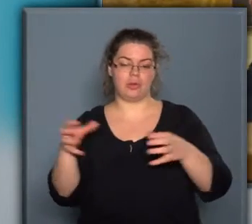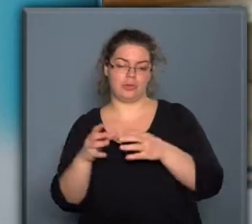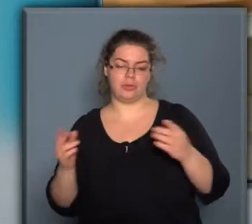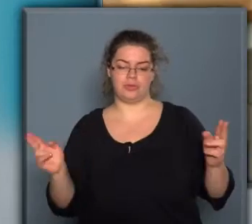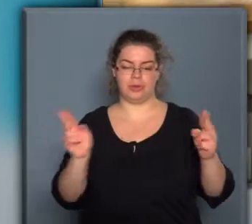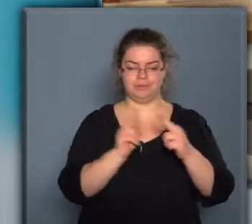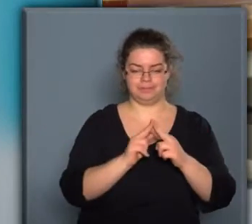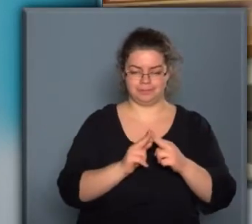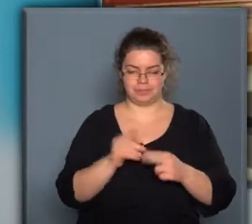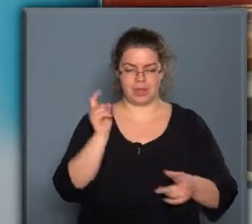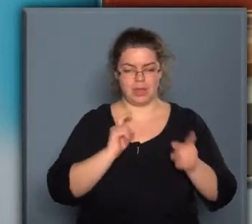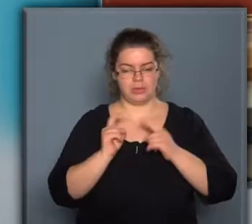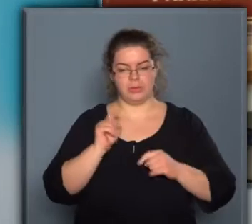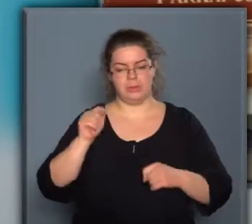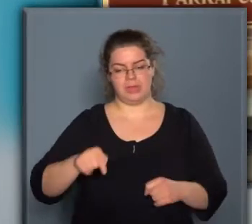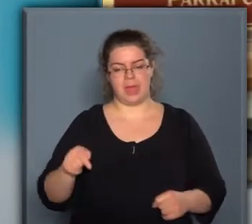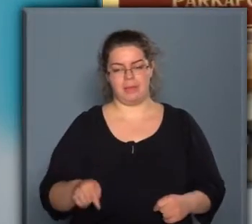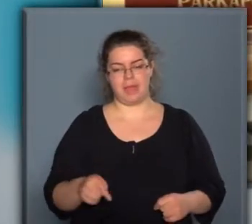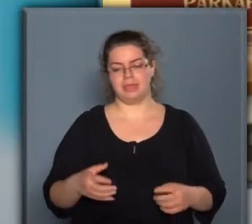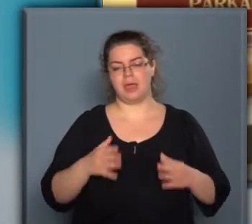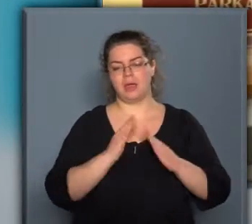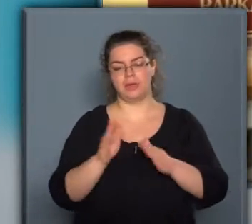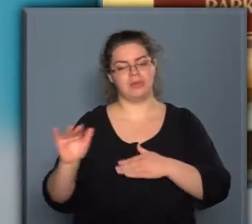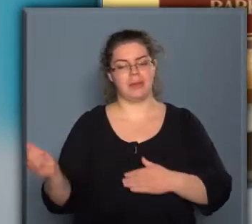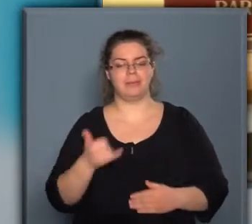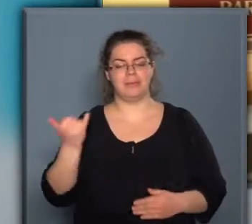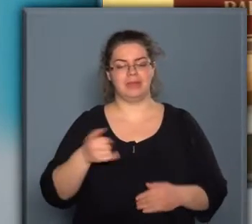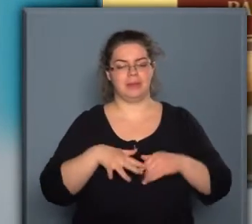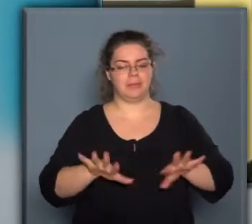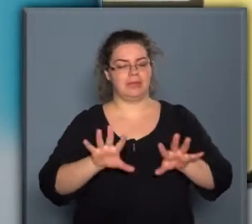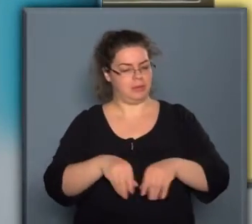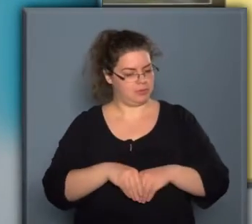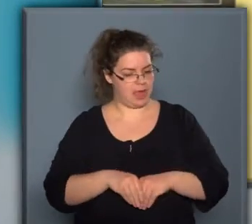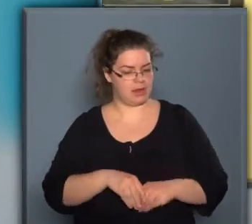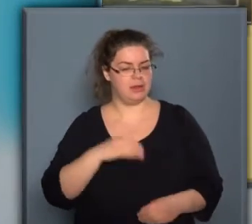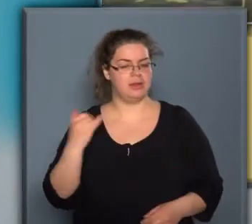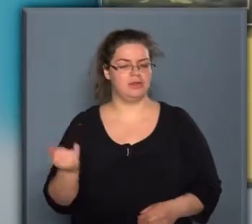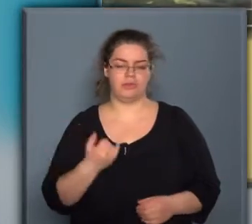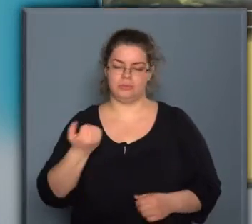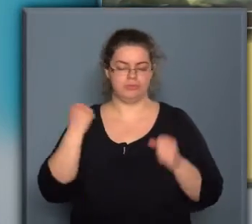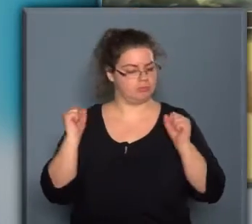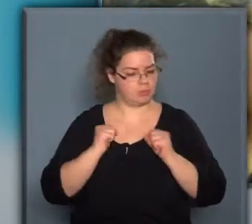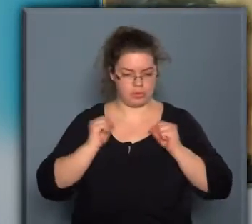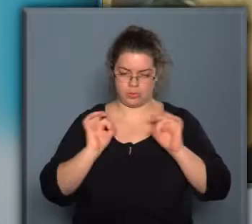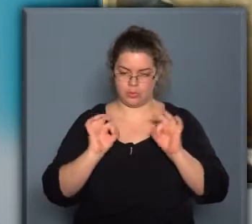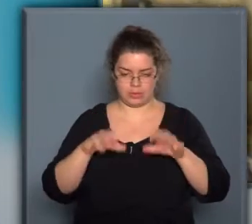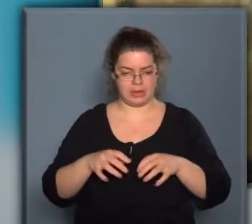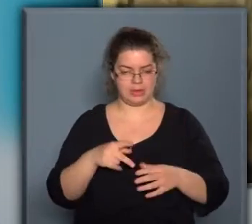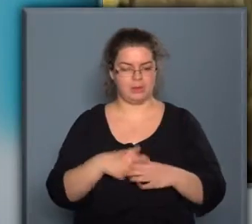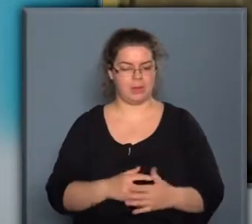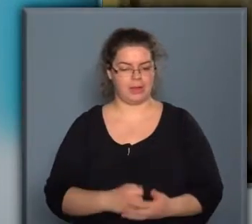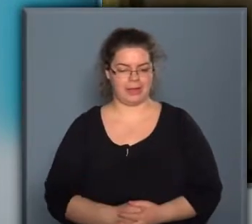közönség között. Azt gondolom, hogy ebben a könyvtár mindig missziót vállalt, és nagyon jól tette a dolgát.